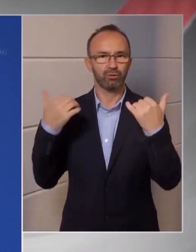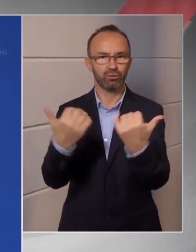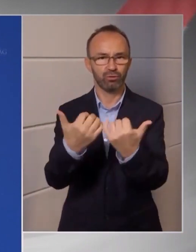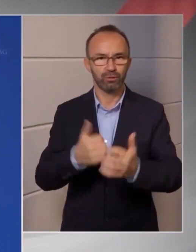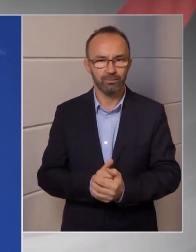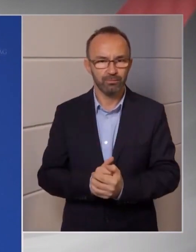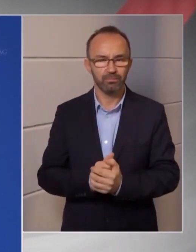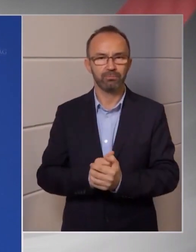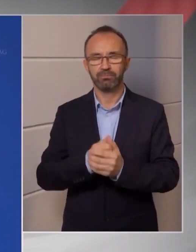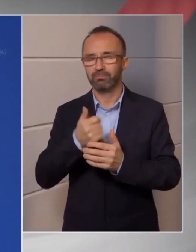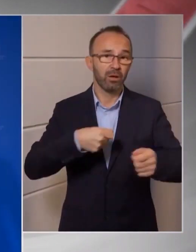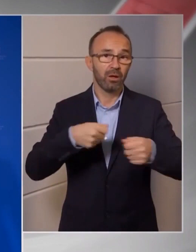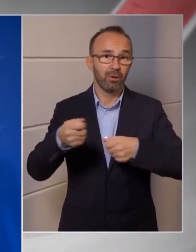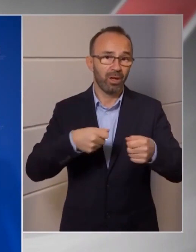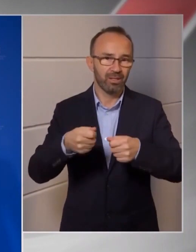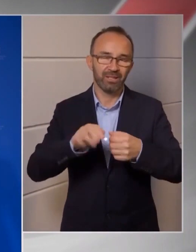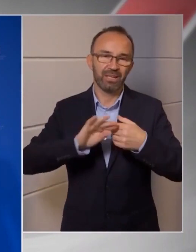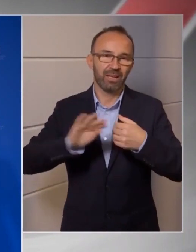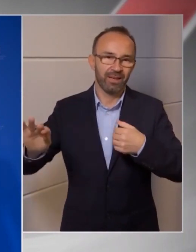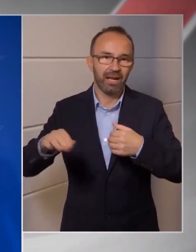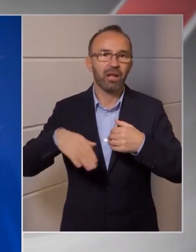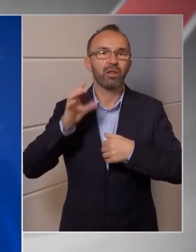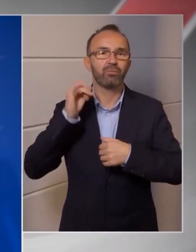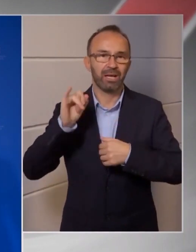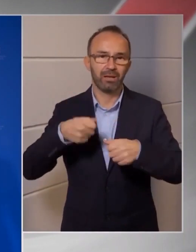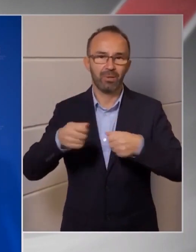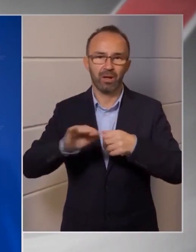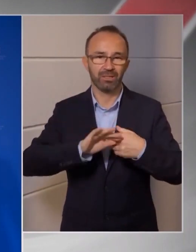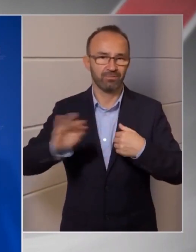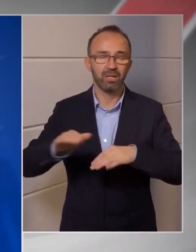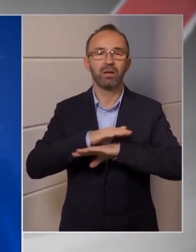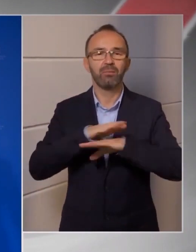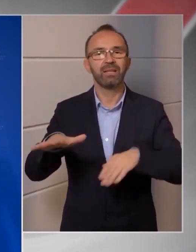térség legnagyobb gazdasági növekedését várhatjuk jövőre Magyarországon.